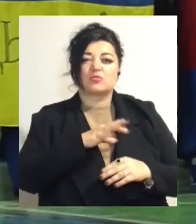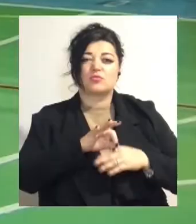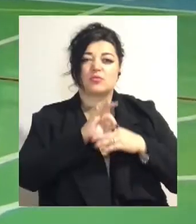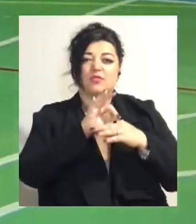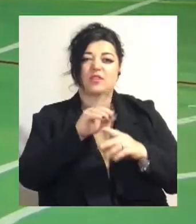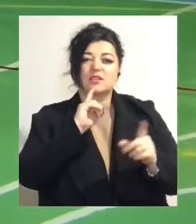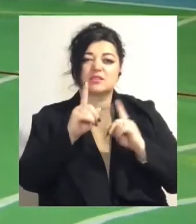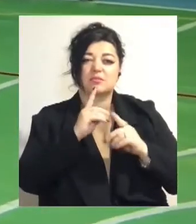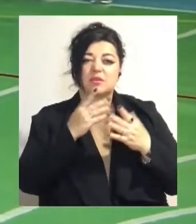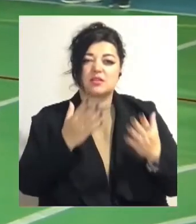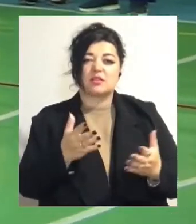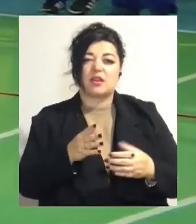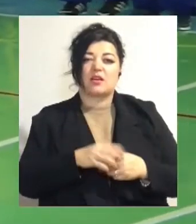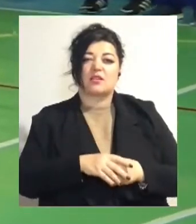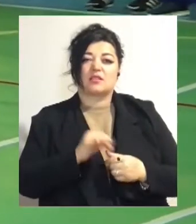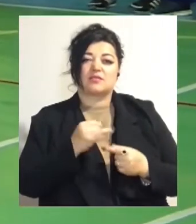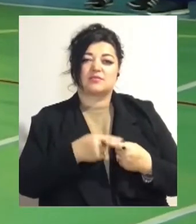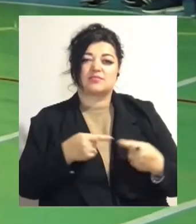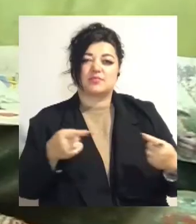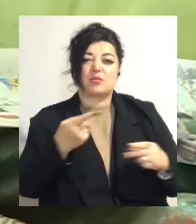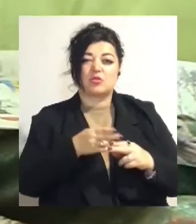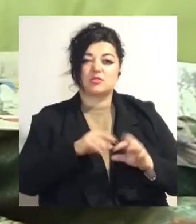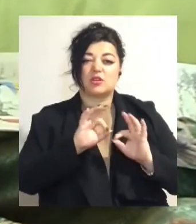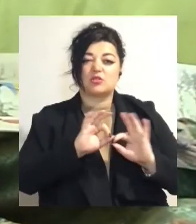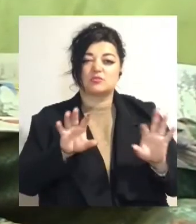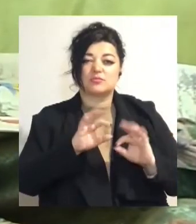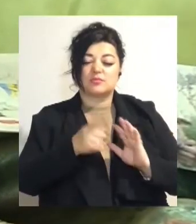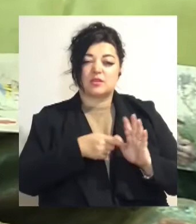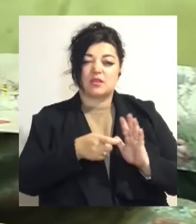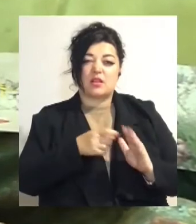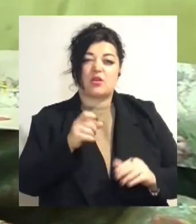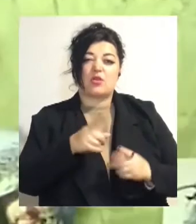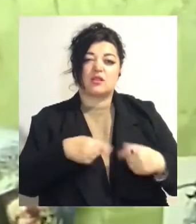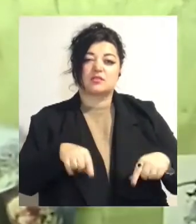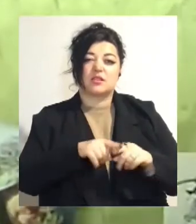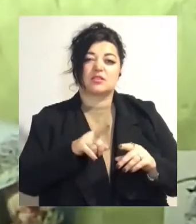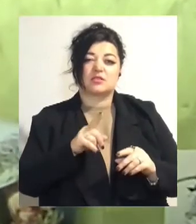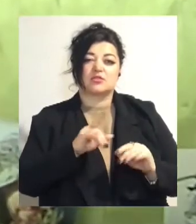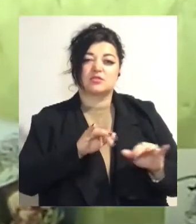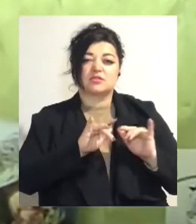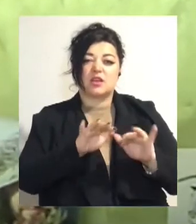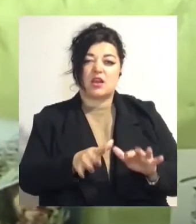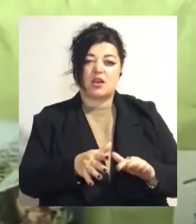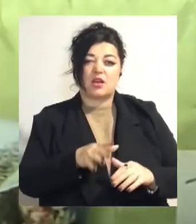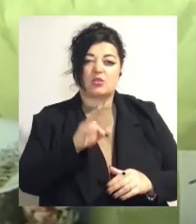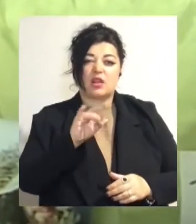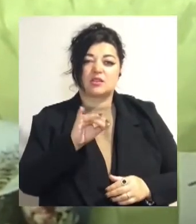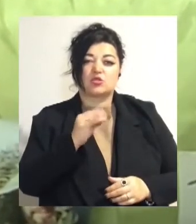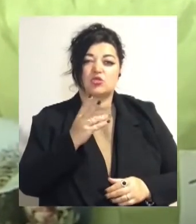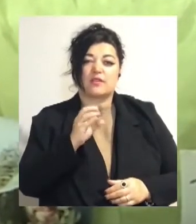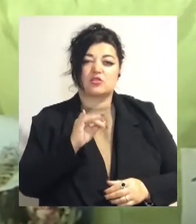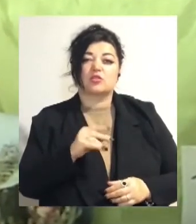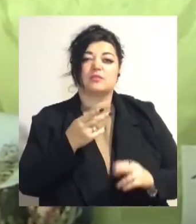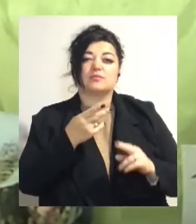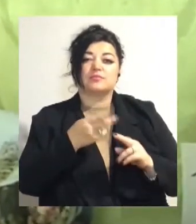майстер-класи з військової тактики. Про це розказала організаторка заходу Лариса Юшкевич. Посилля того, що ми виборемо,